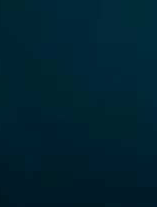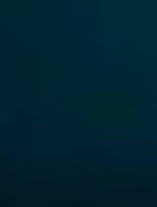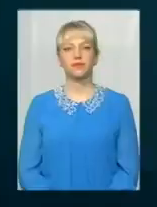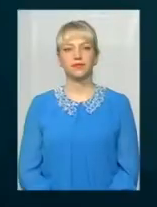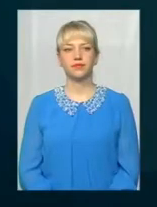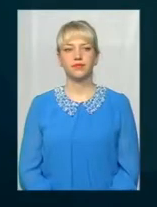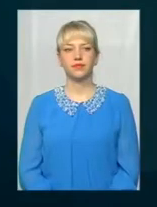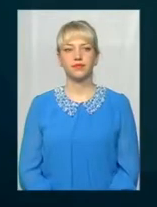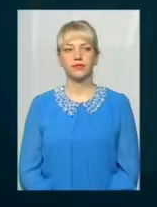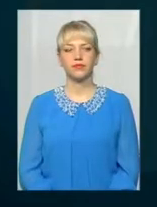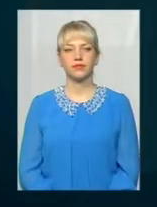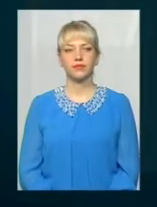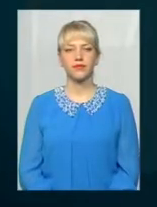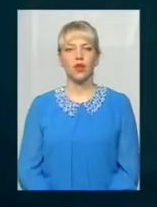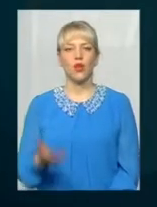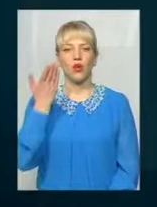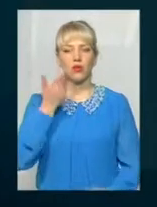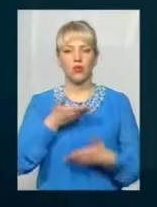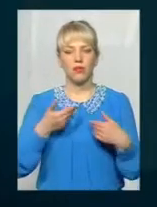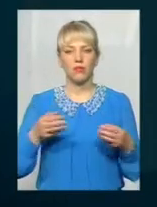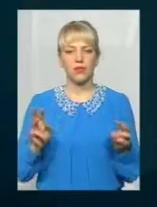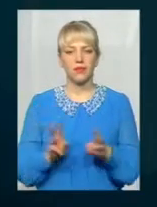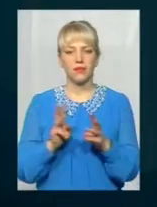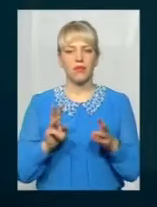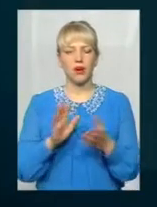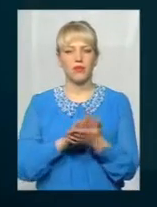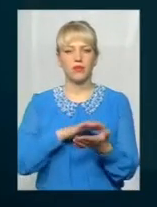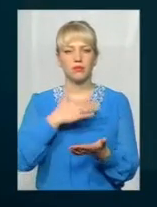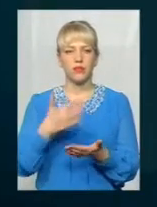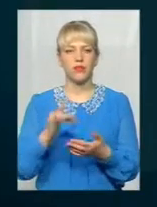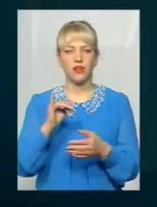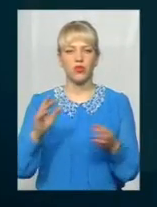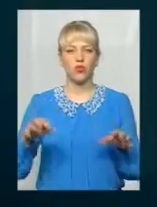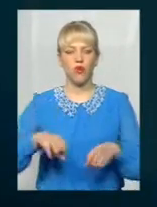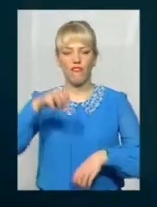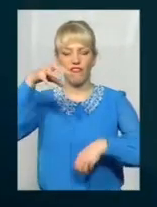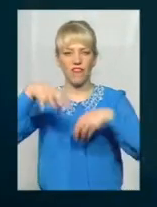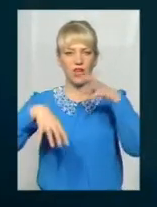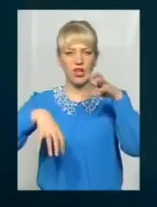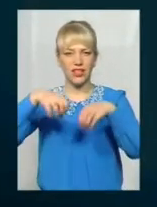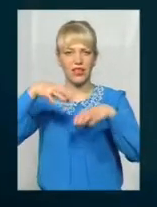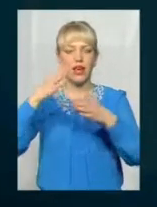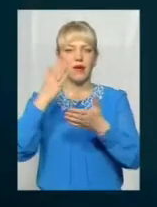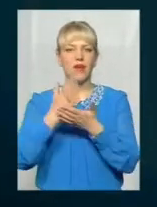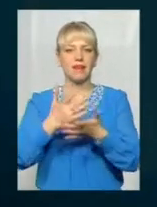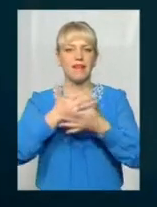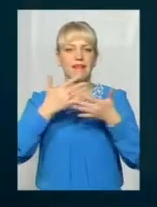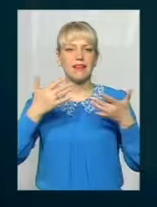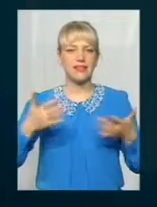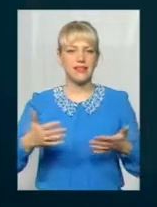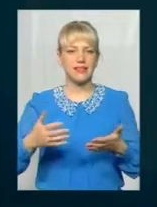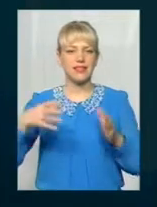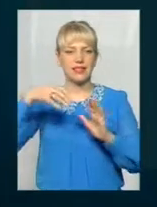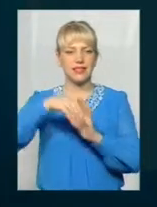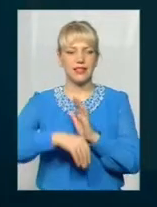Коли ми спалюємо сміття, то викиди можуть мати різний склад. Якщо це просто біологічний